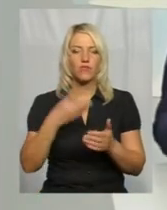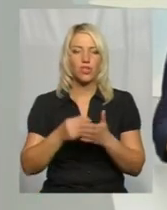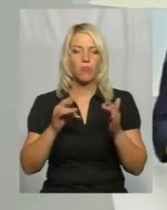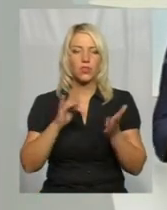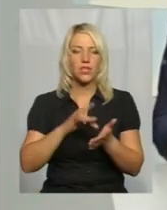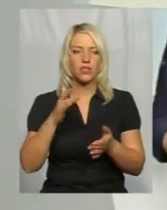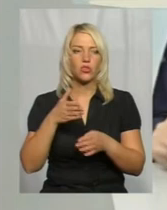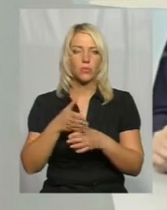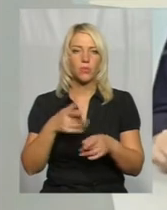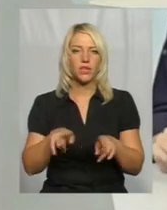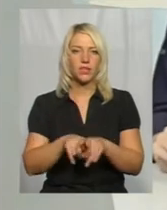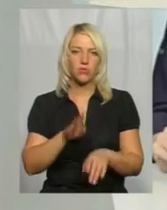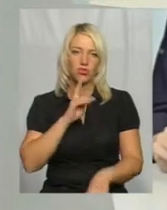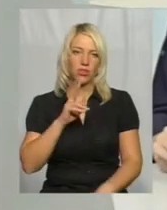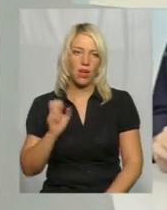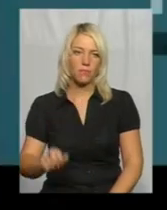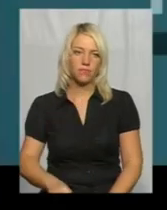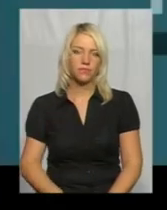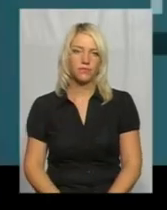допомагають цим жінкам. Давайте послухаємо.